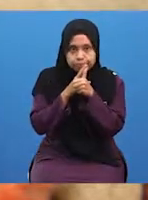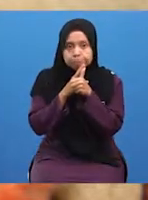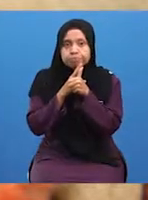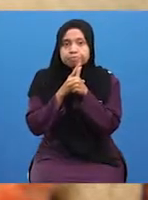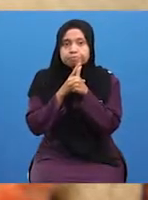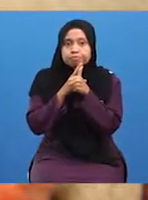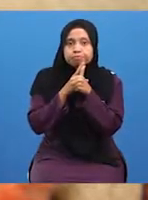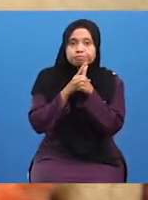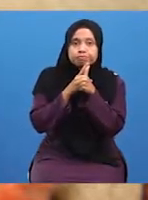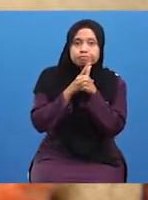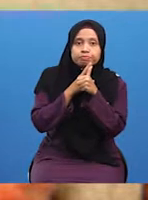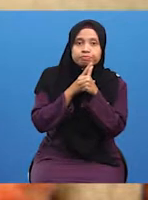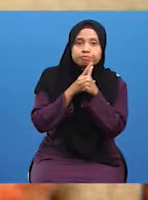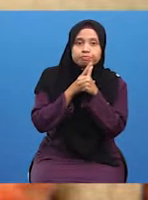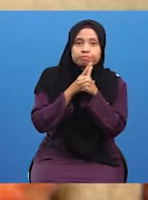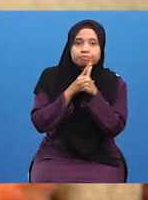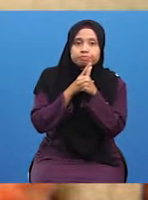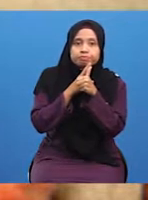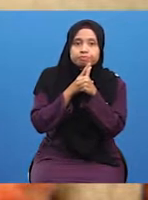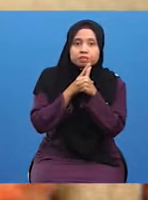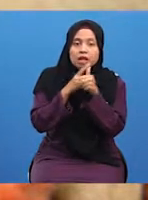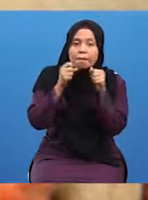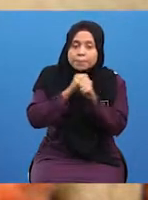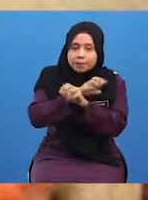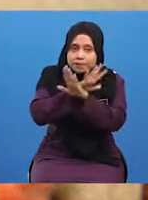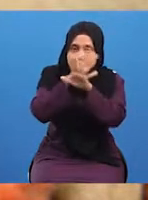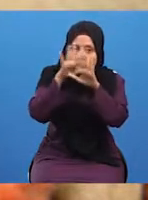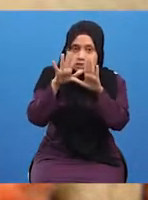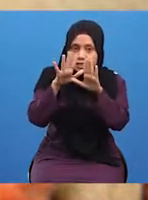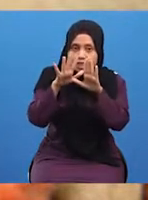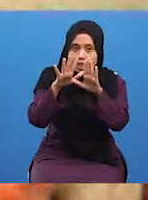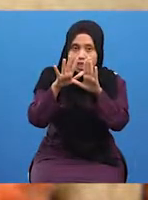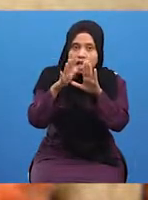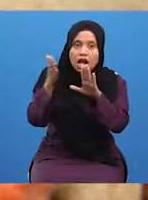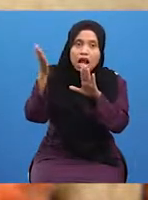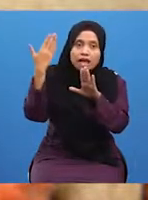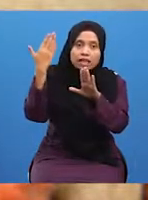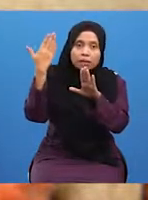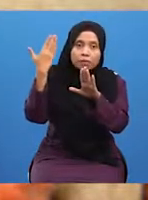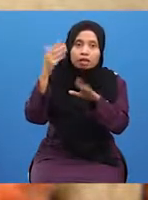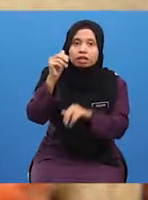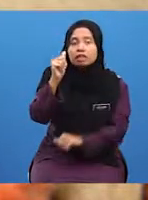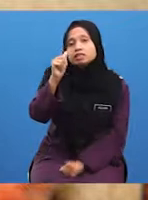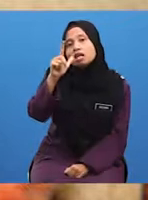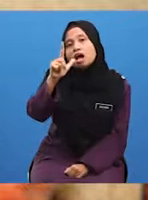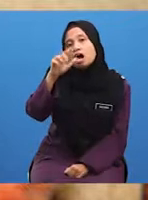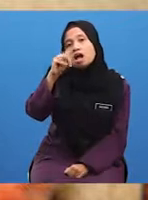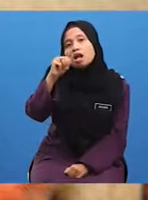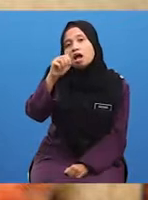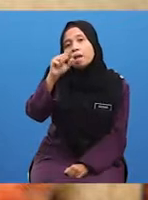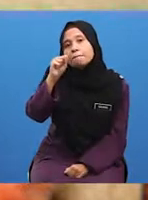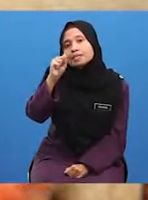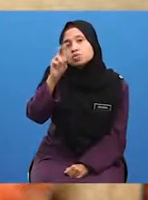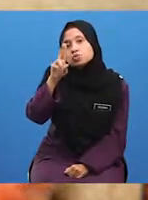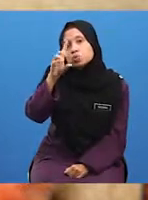Yang pertama, menjelaskan tentang latar belakang Al-Mas'udi.